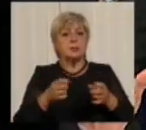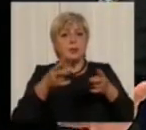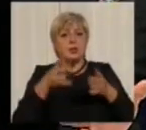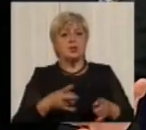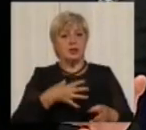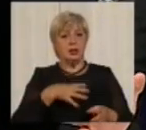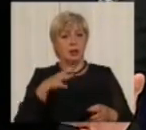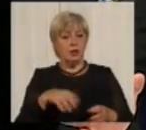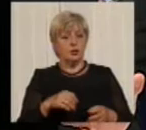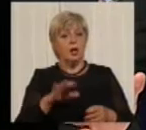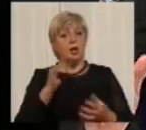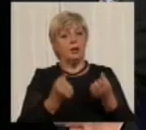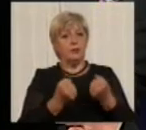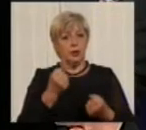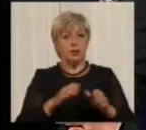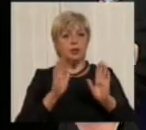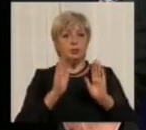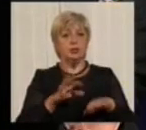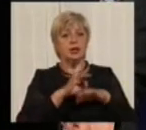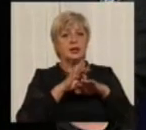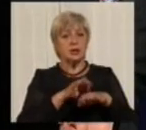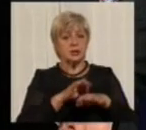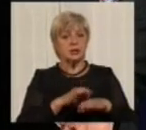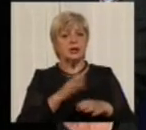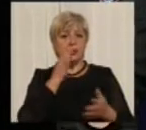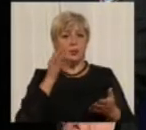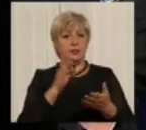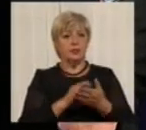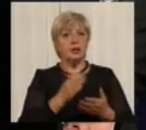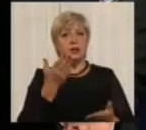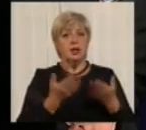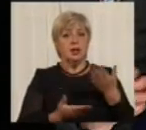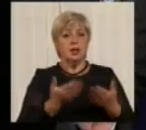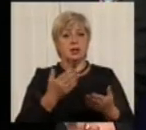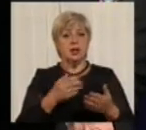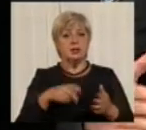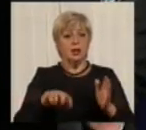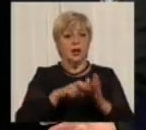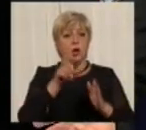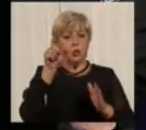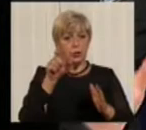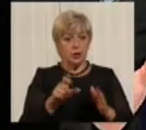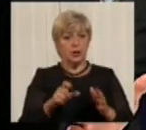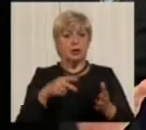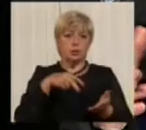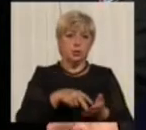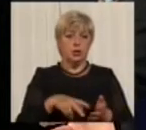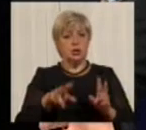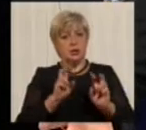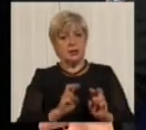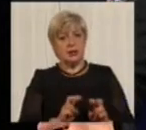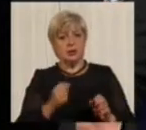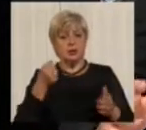нести відповідальність за це. Якщо людина стоячи, сидячи, раптово вдарилась і в нього він отримав якісь